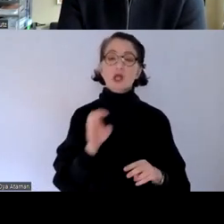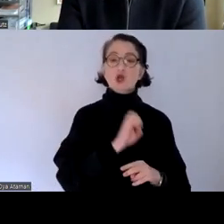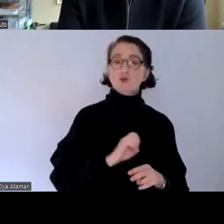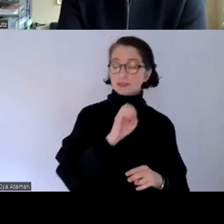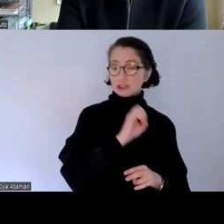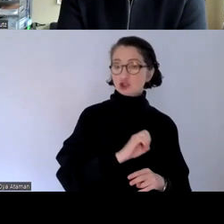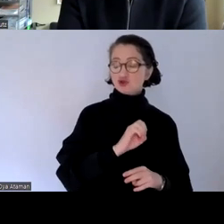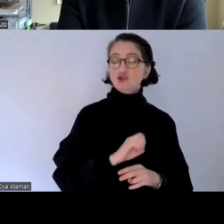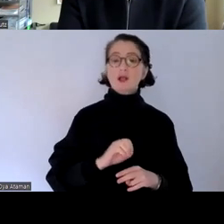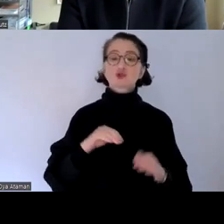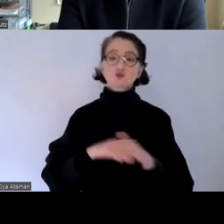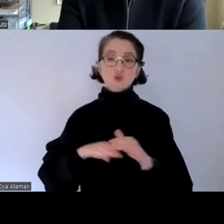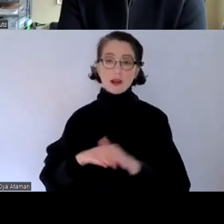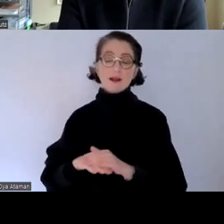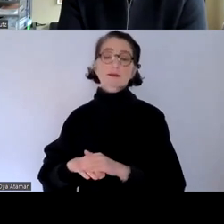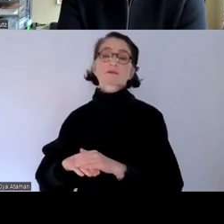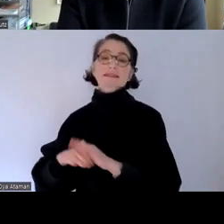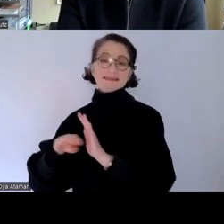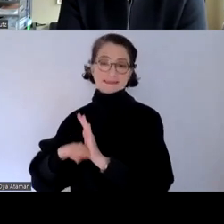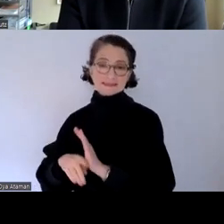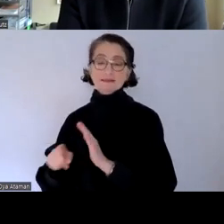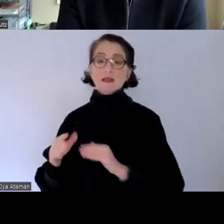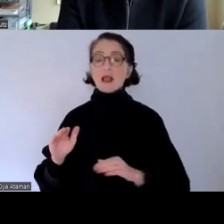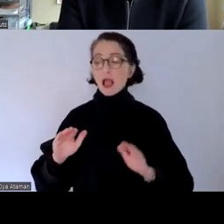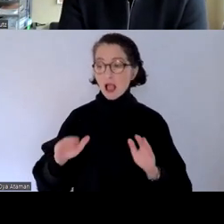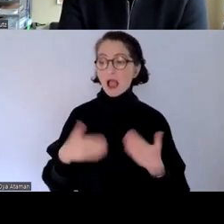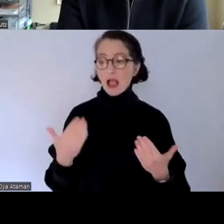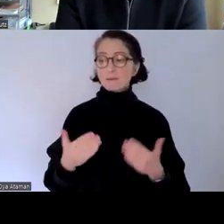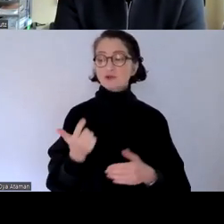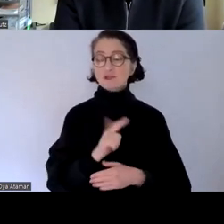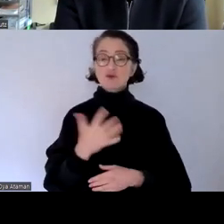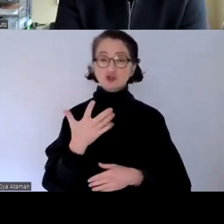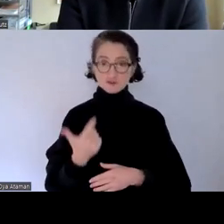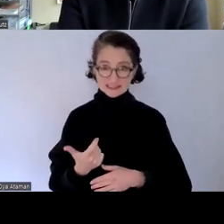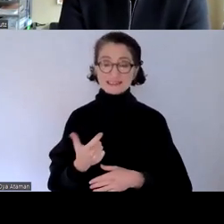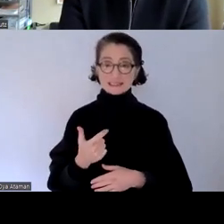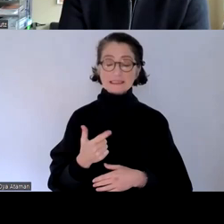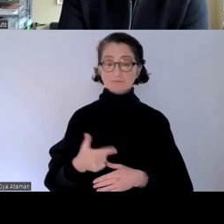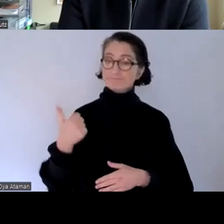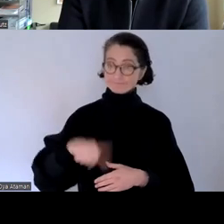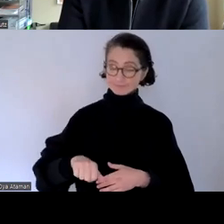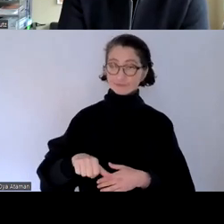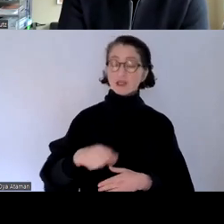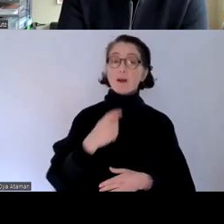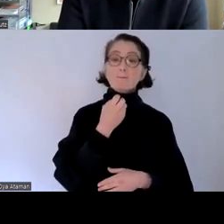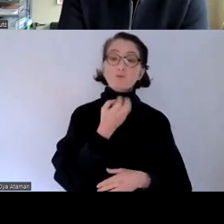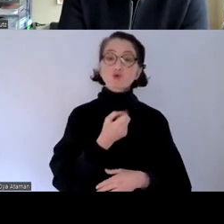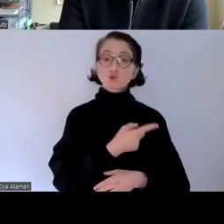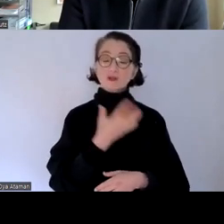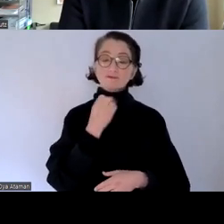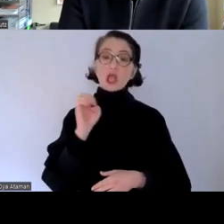verpflichtend barrierefrei macht wenn sie auf dem markt auf dem europäischen markt zugelassen werden wollen